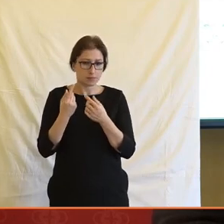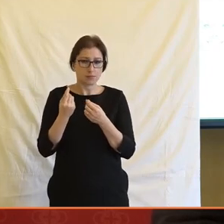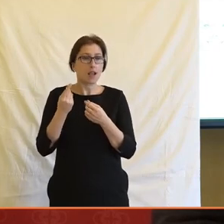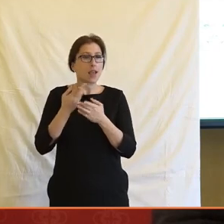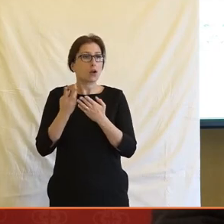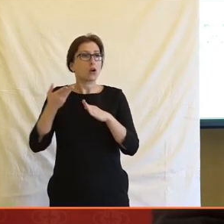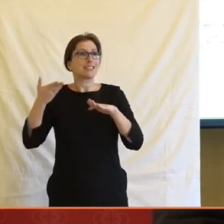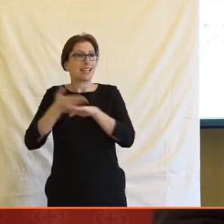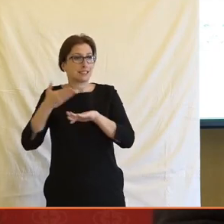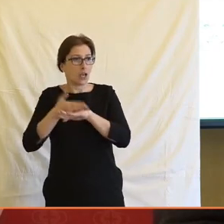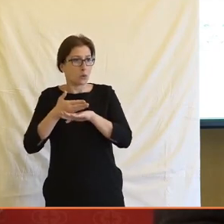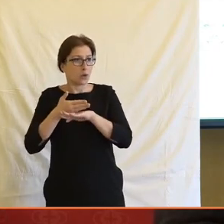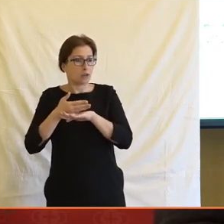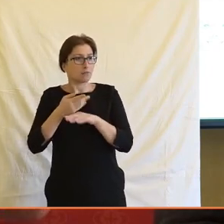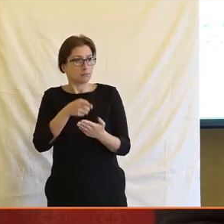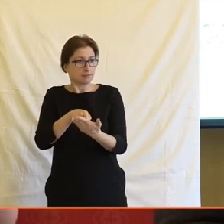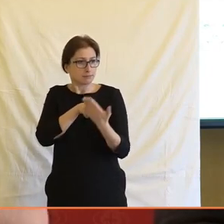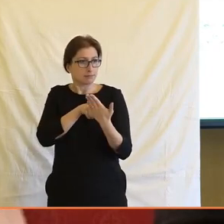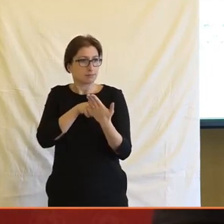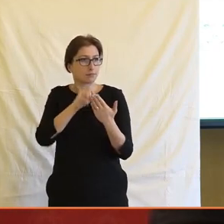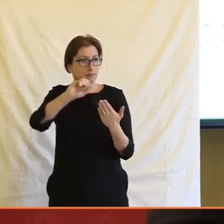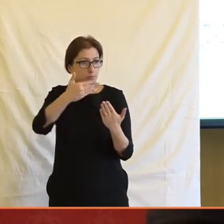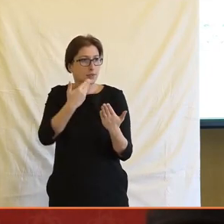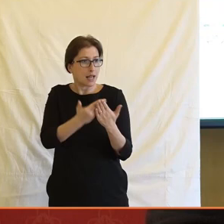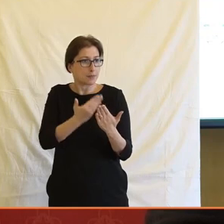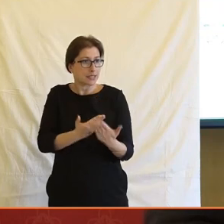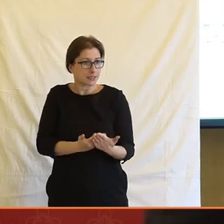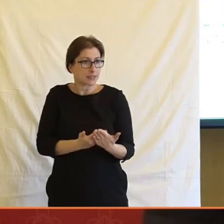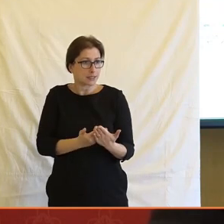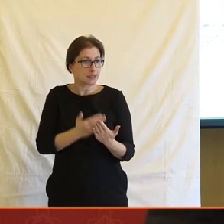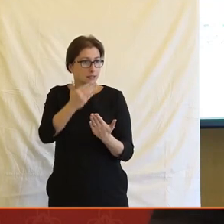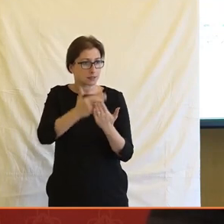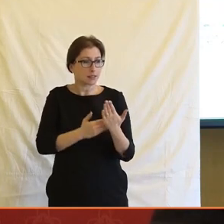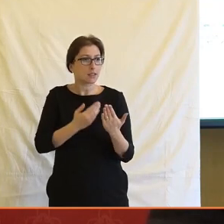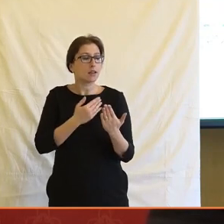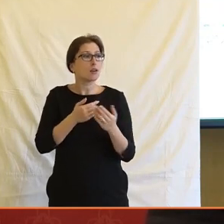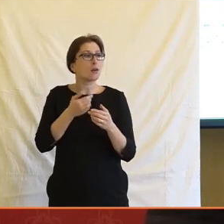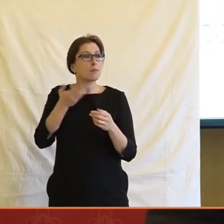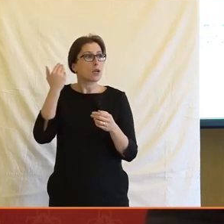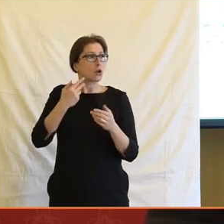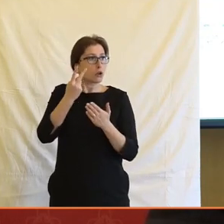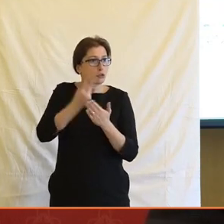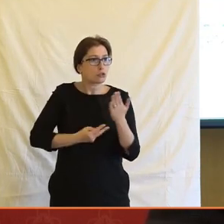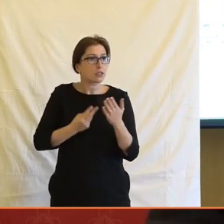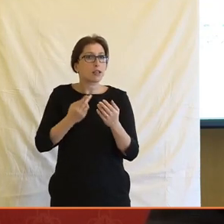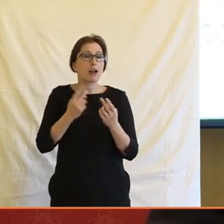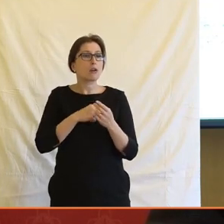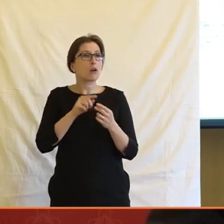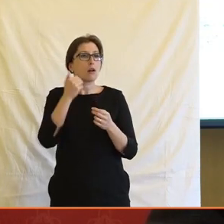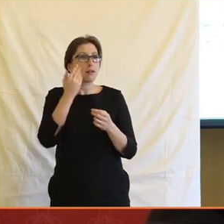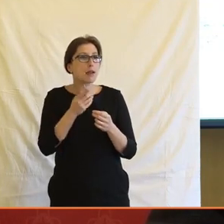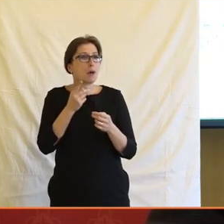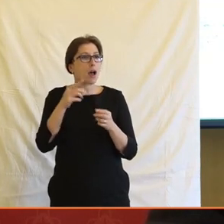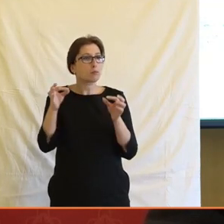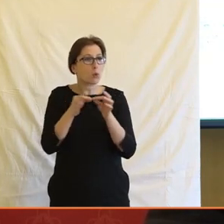že do toho zasahují, že kurátoruje prostě super, ten obsah takovým způsobem, že tam není clickbait, že tam